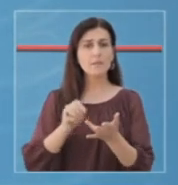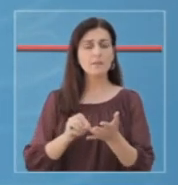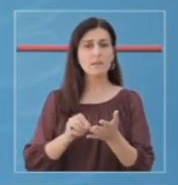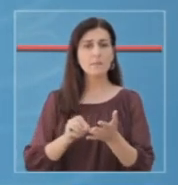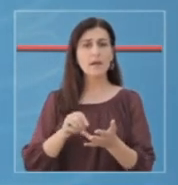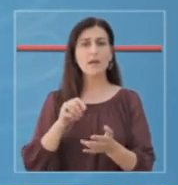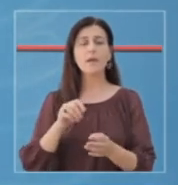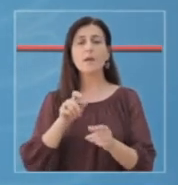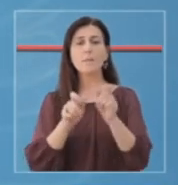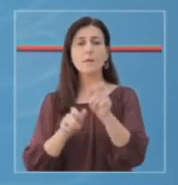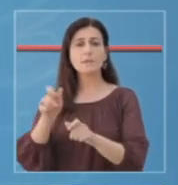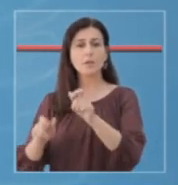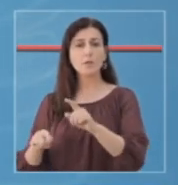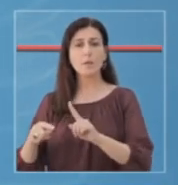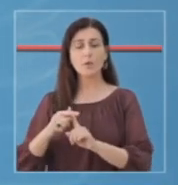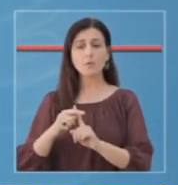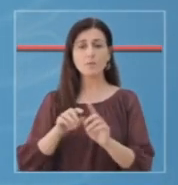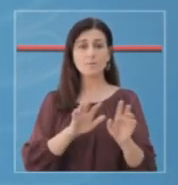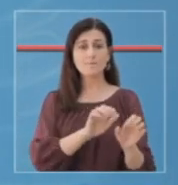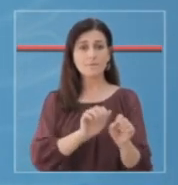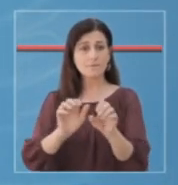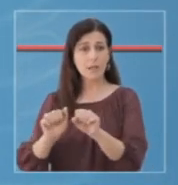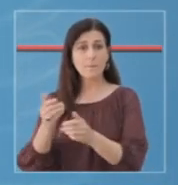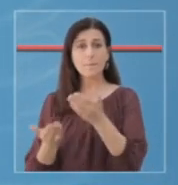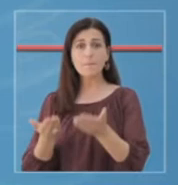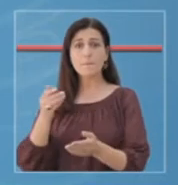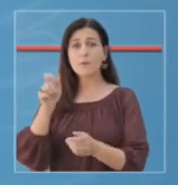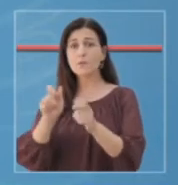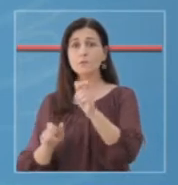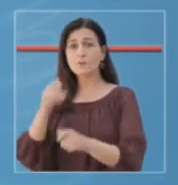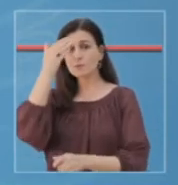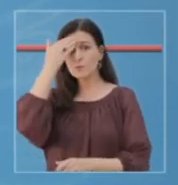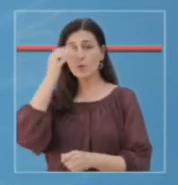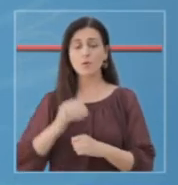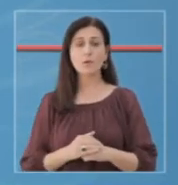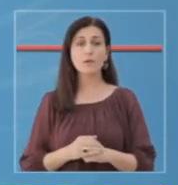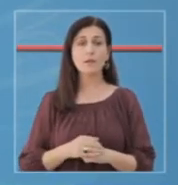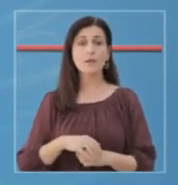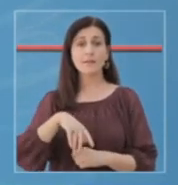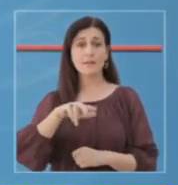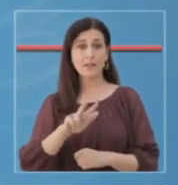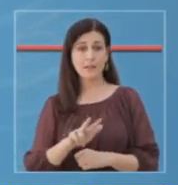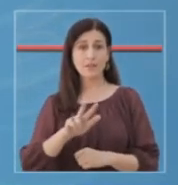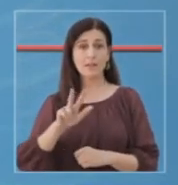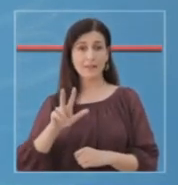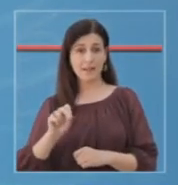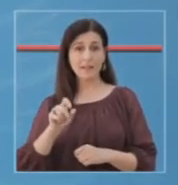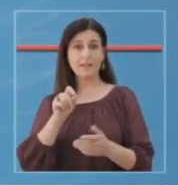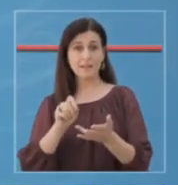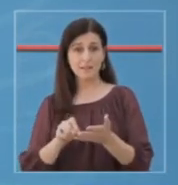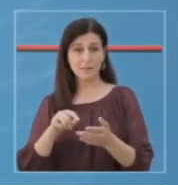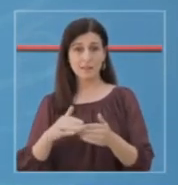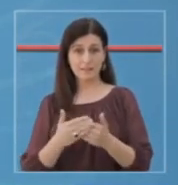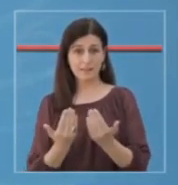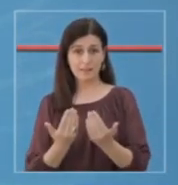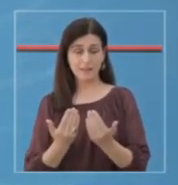hore të fundit, si dhe gjurmimi aktiv dhe rasteve në teren. Gjatë 24 hore të fundit janë kryer 300 testimen në Laboratorin